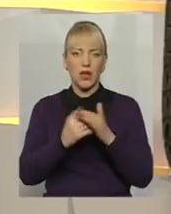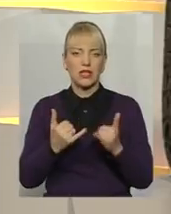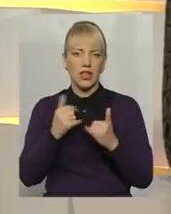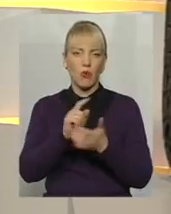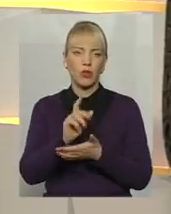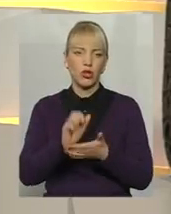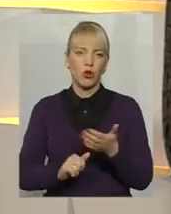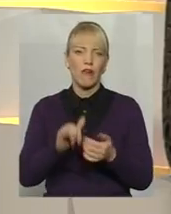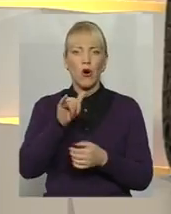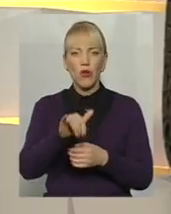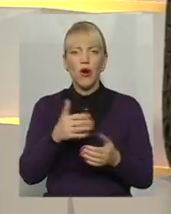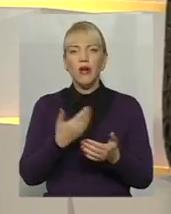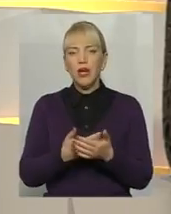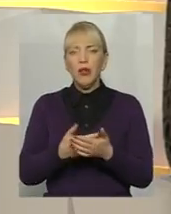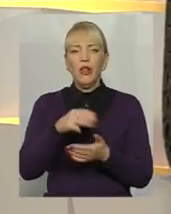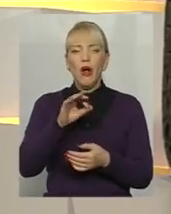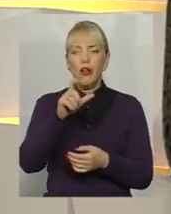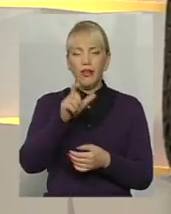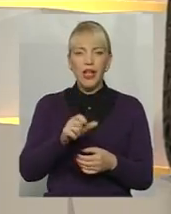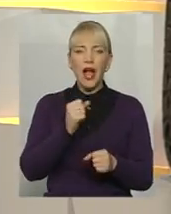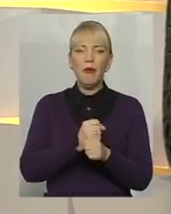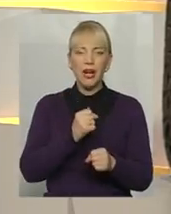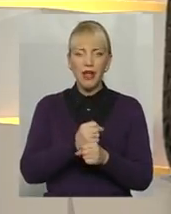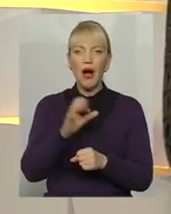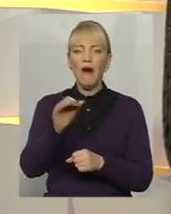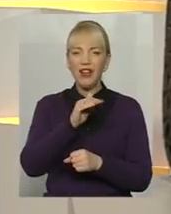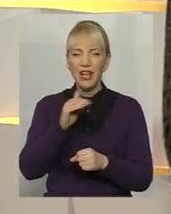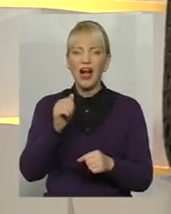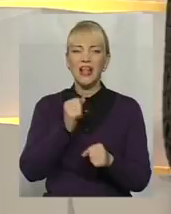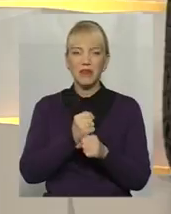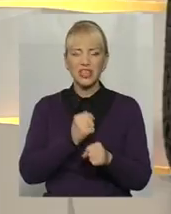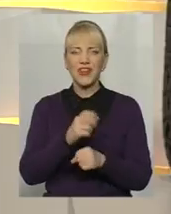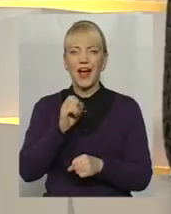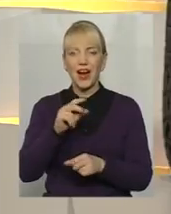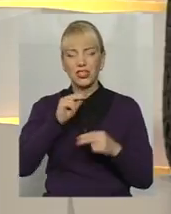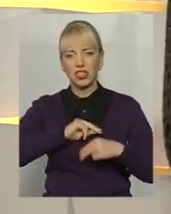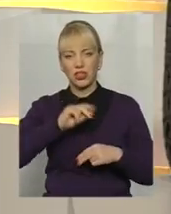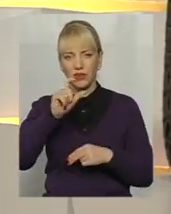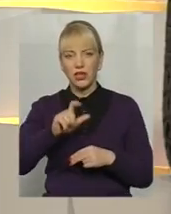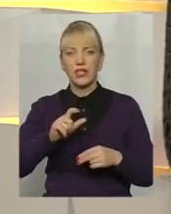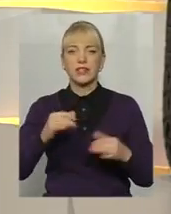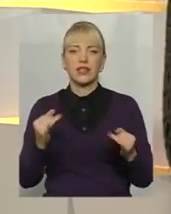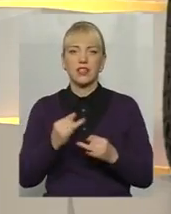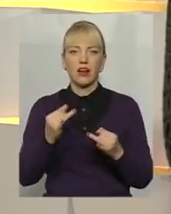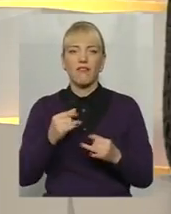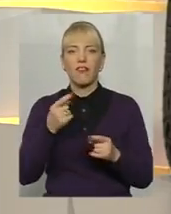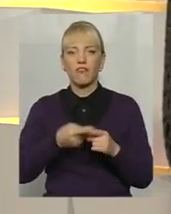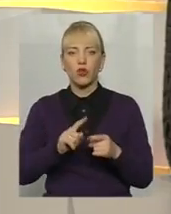сплачують. В нього нібито працівник працює легально-офіційно оформлений, а працівник, в свою чергу, зацікавлений в тому, щоб